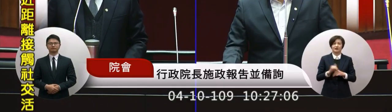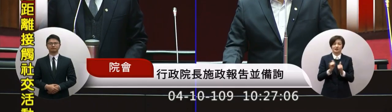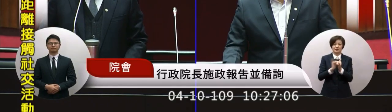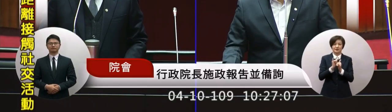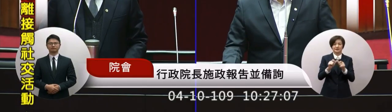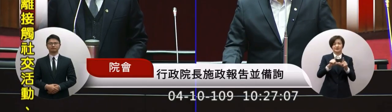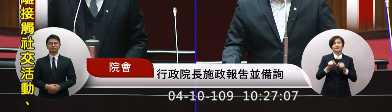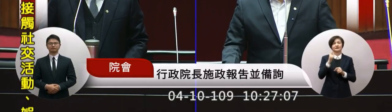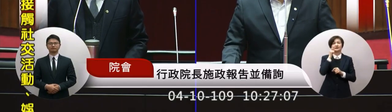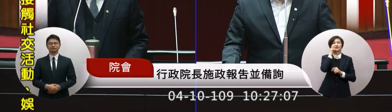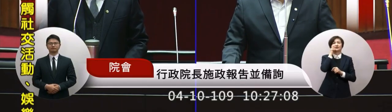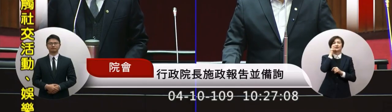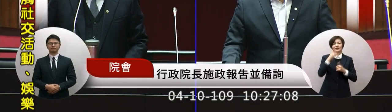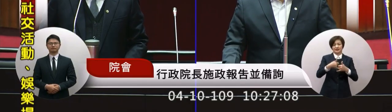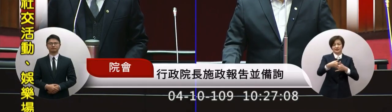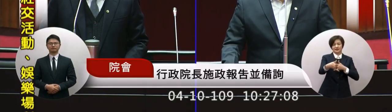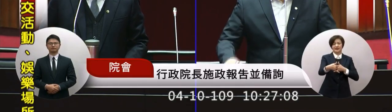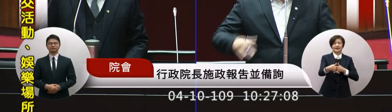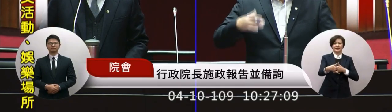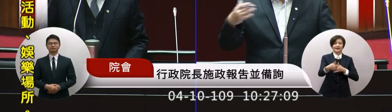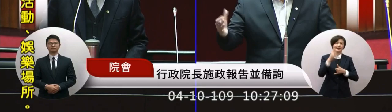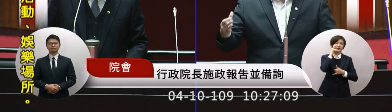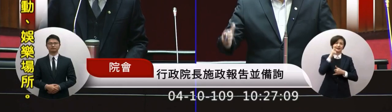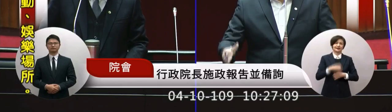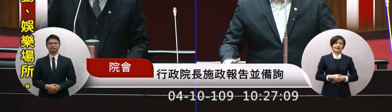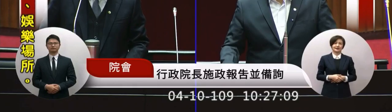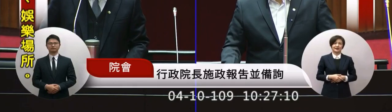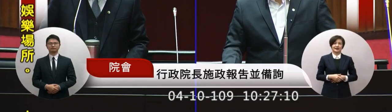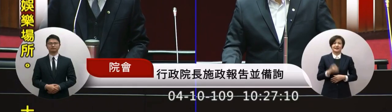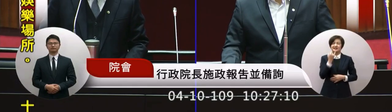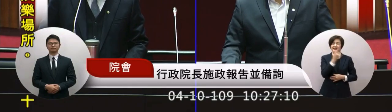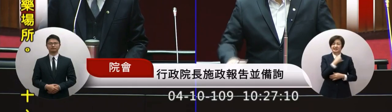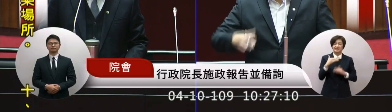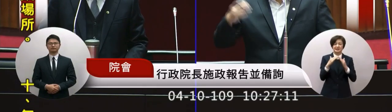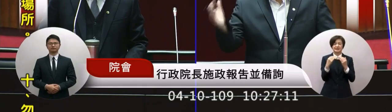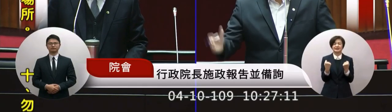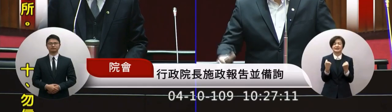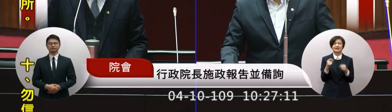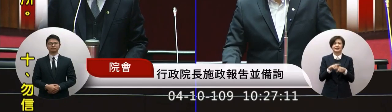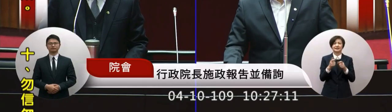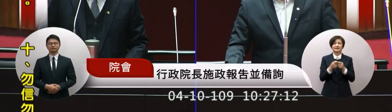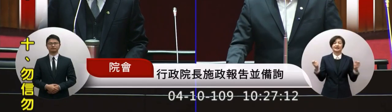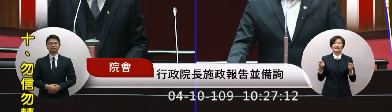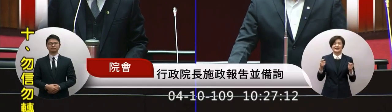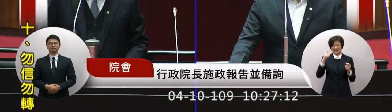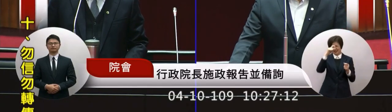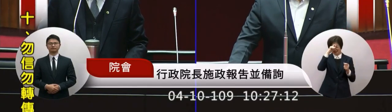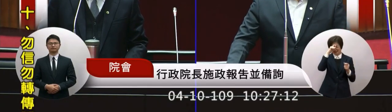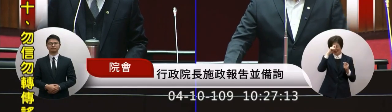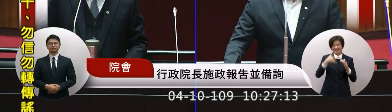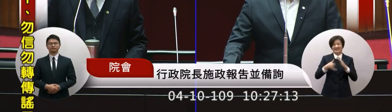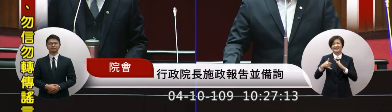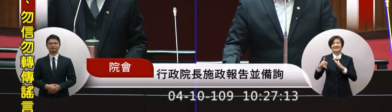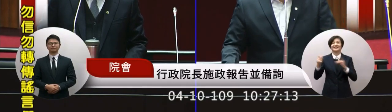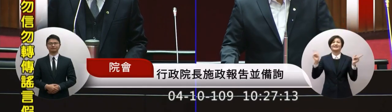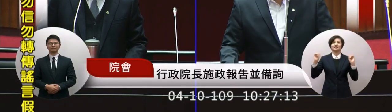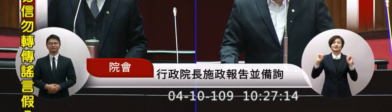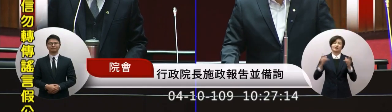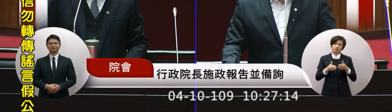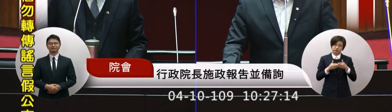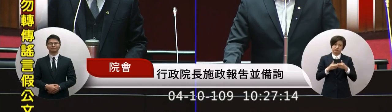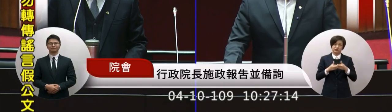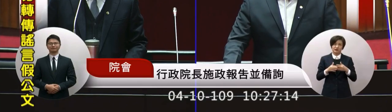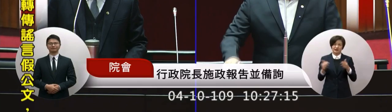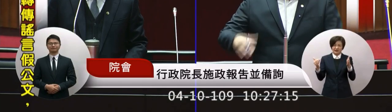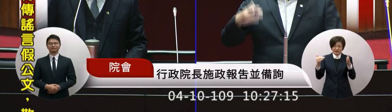這樣子的一個社交距離大家還是門太久了所以大家都要出遊那當然五一假期馬上